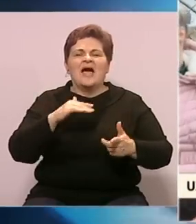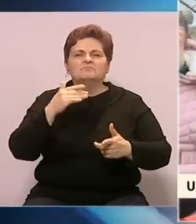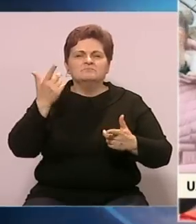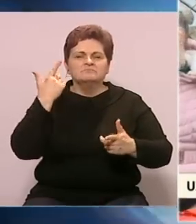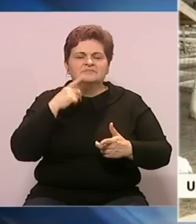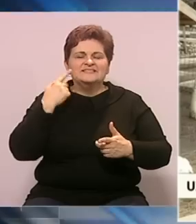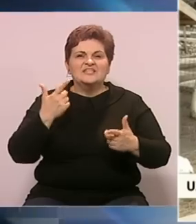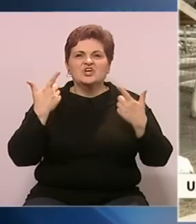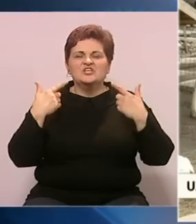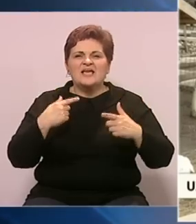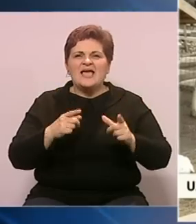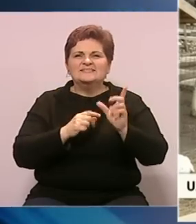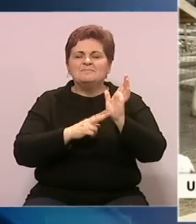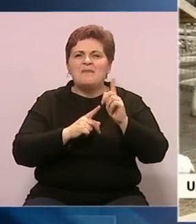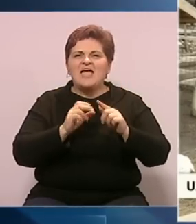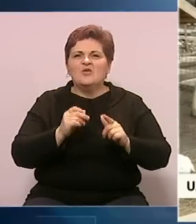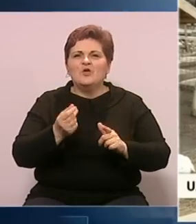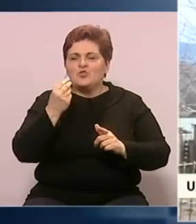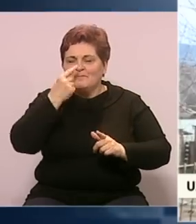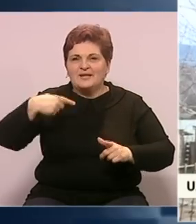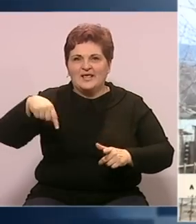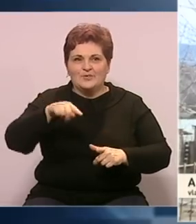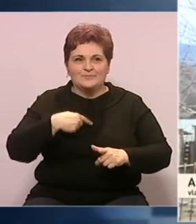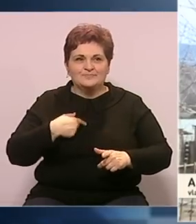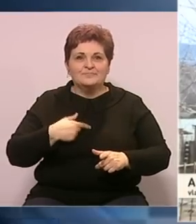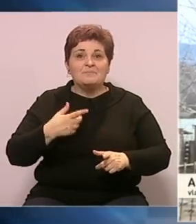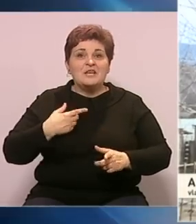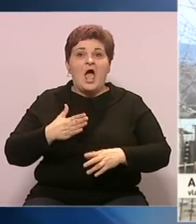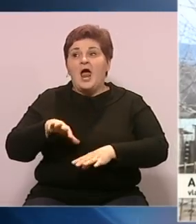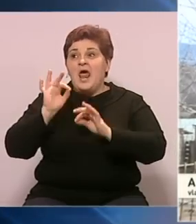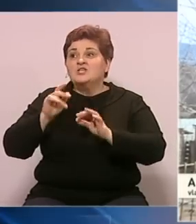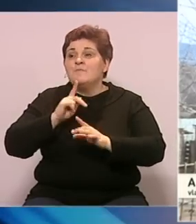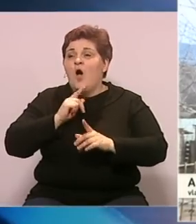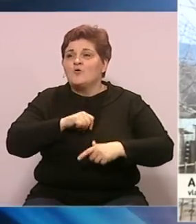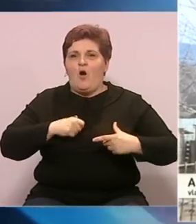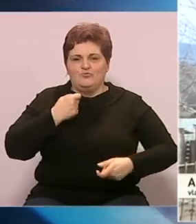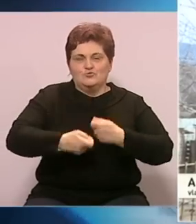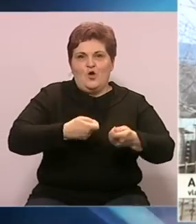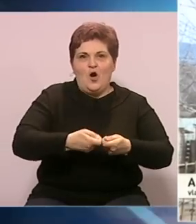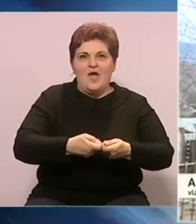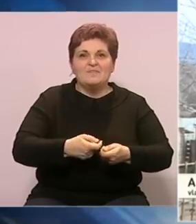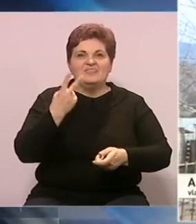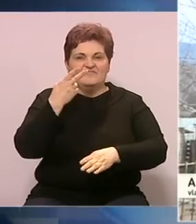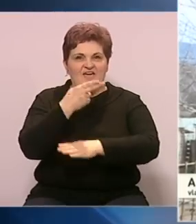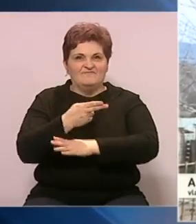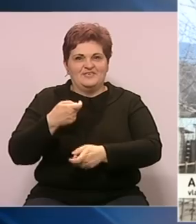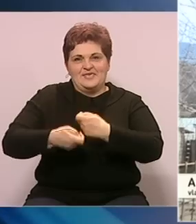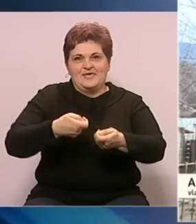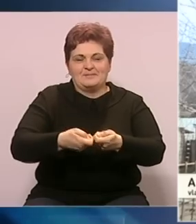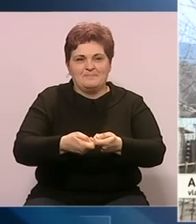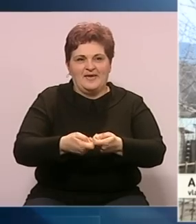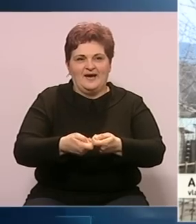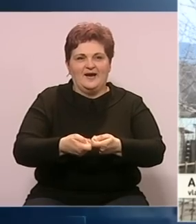uz podršku lokalnih privrednika i dobrih ljudi. Nađemo sponzore za te paketiće. Ove godine su nas podržale dvije firme i